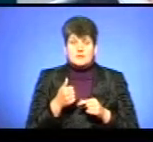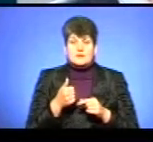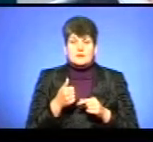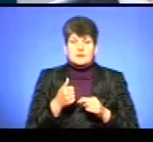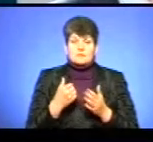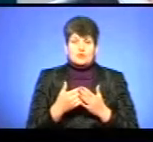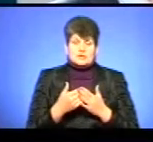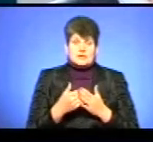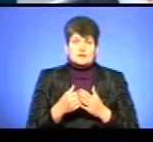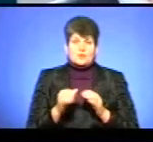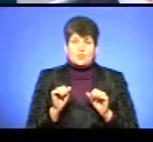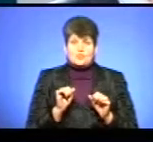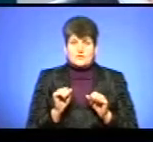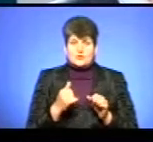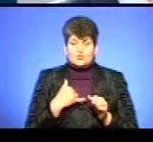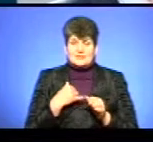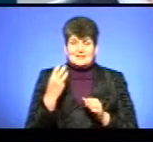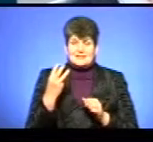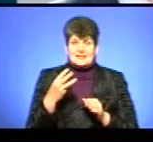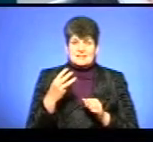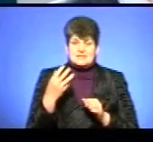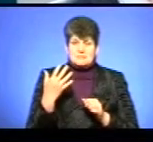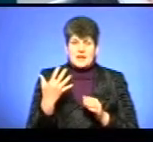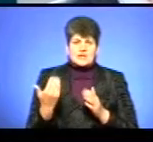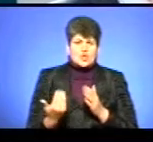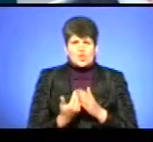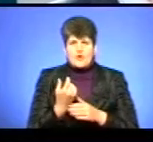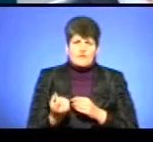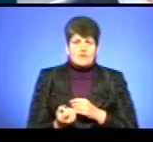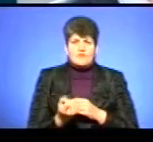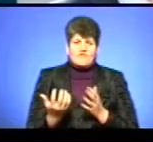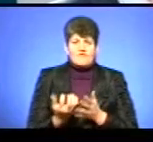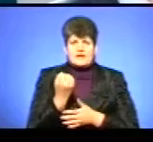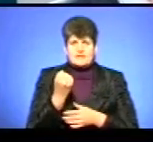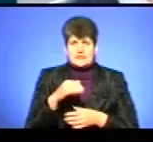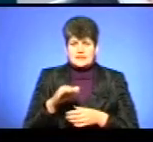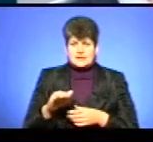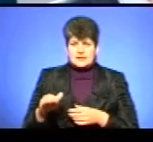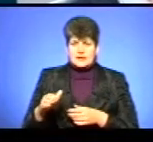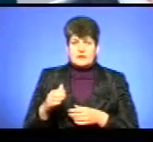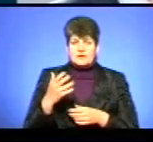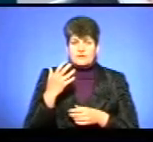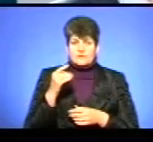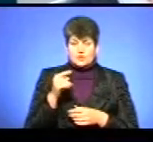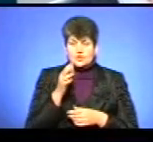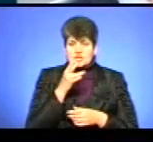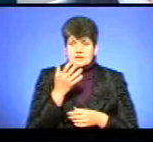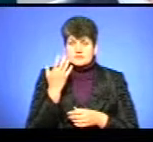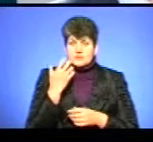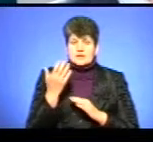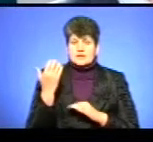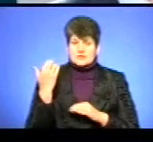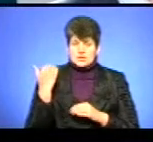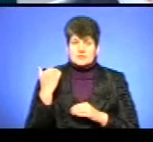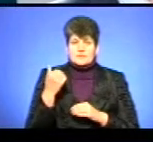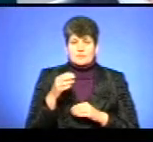управління, у нас 35 нововиявлених дітей. Це у той час, коли не було виробці, і в ранній